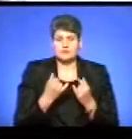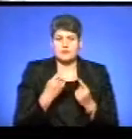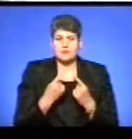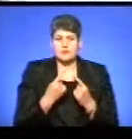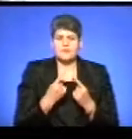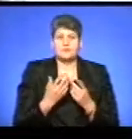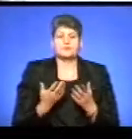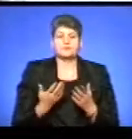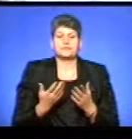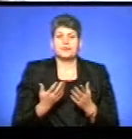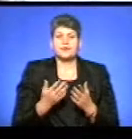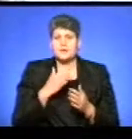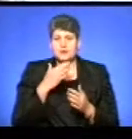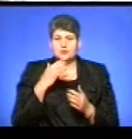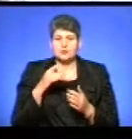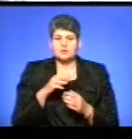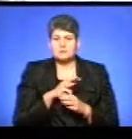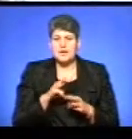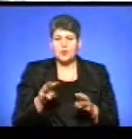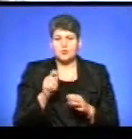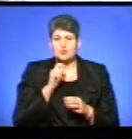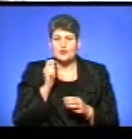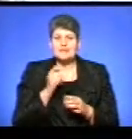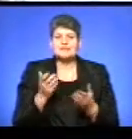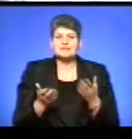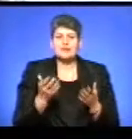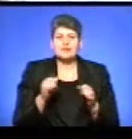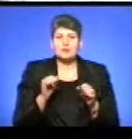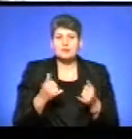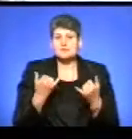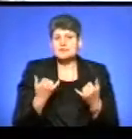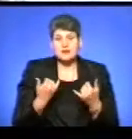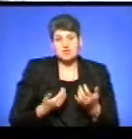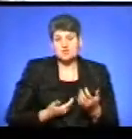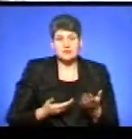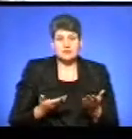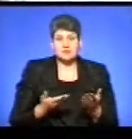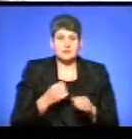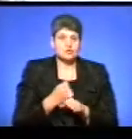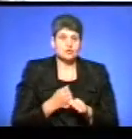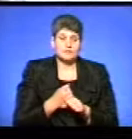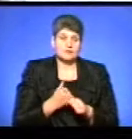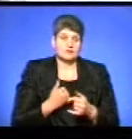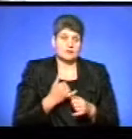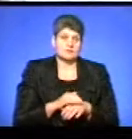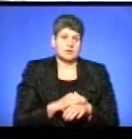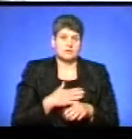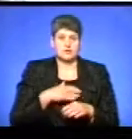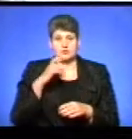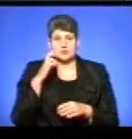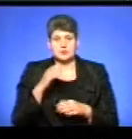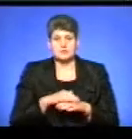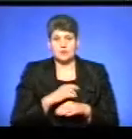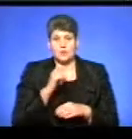раптову смерть. Багатьох мільйонів українців, які могли б зараз жити, працювати на благо нашої держави, на благо